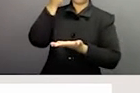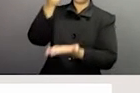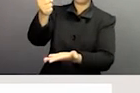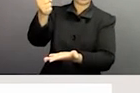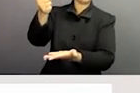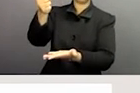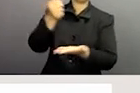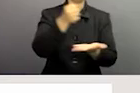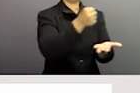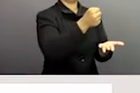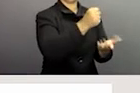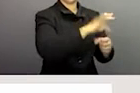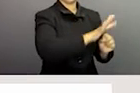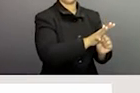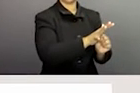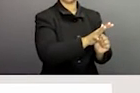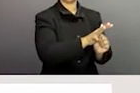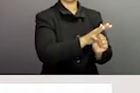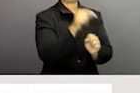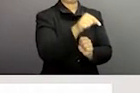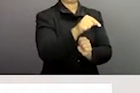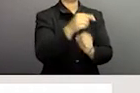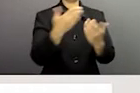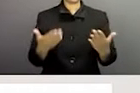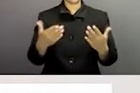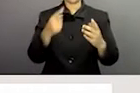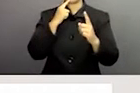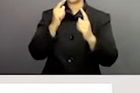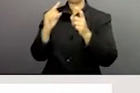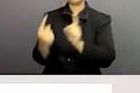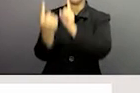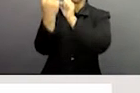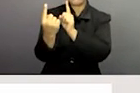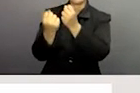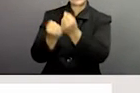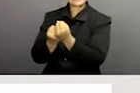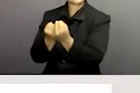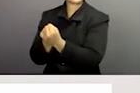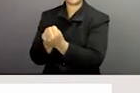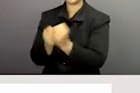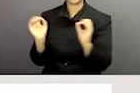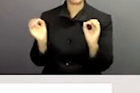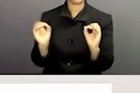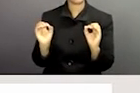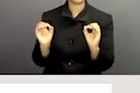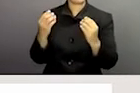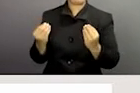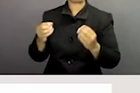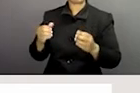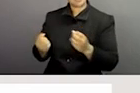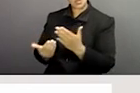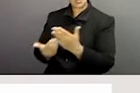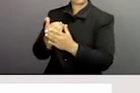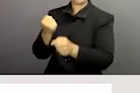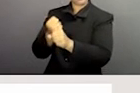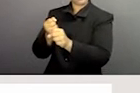financement. Et c'est bien que le fait que le fait d'avoir un soutien en présentiel qui est